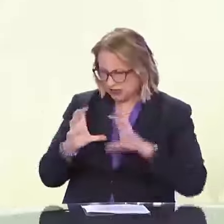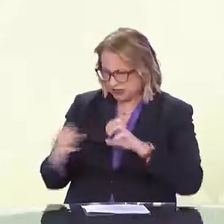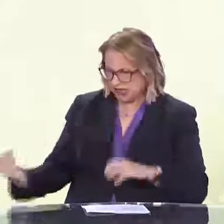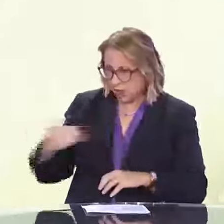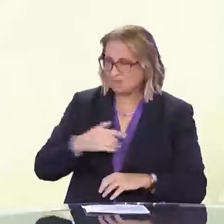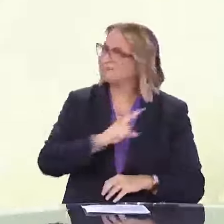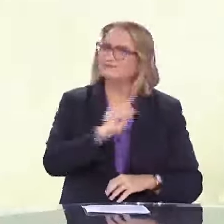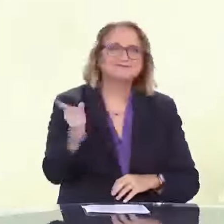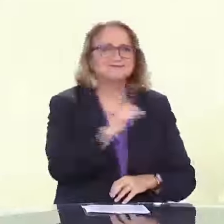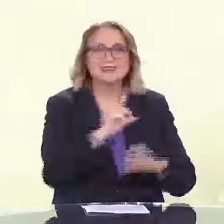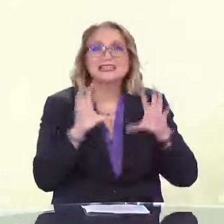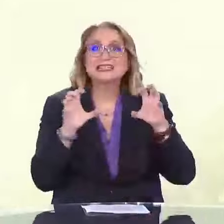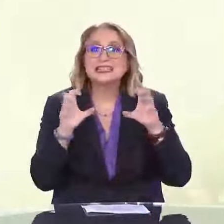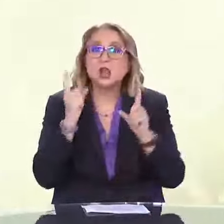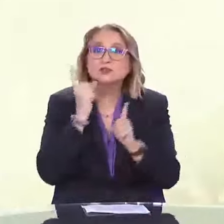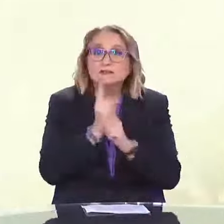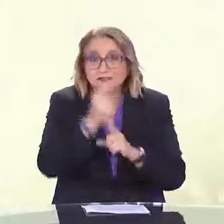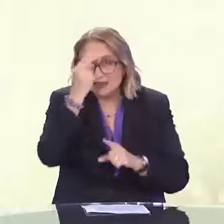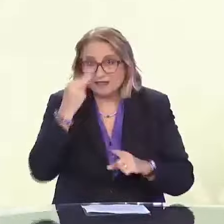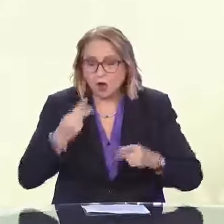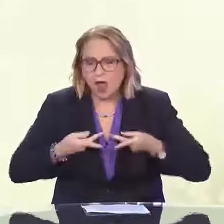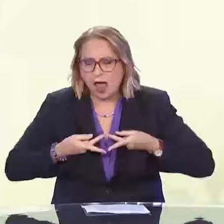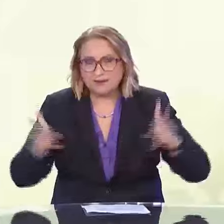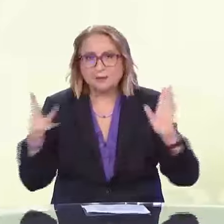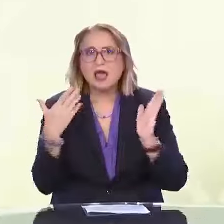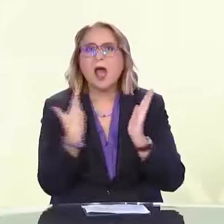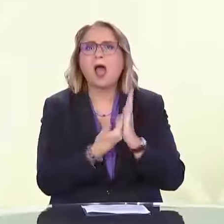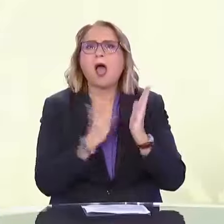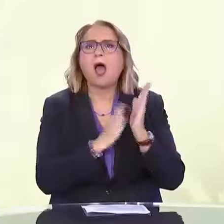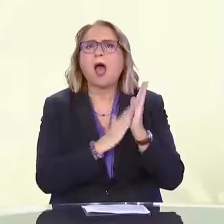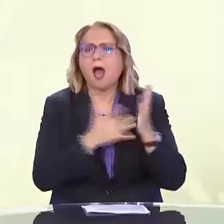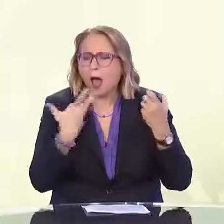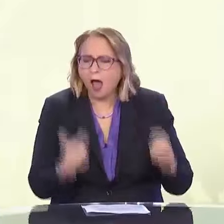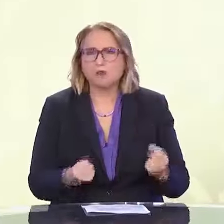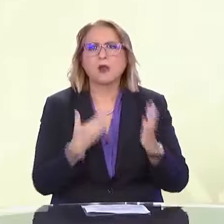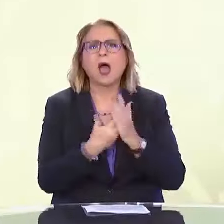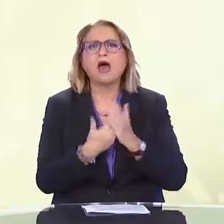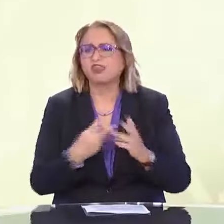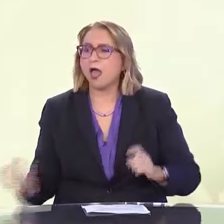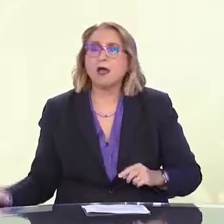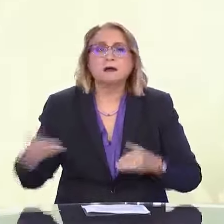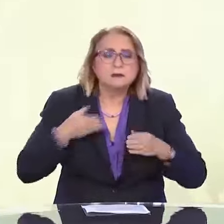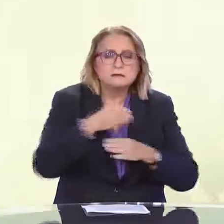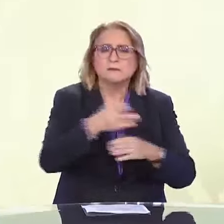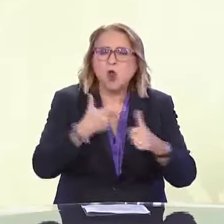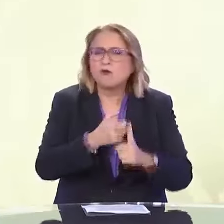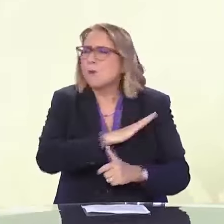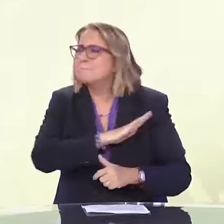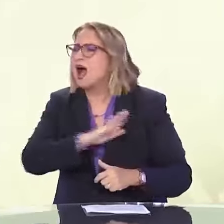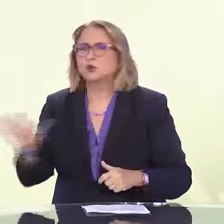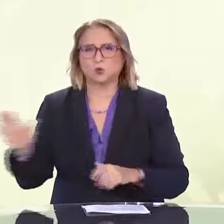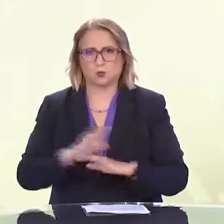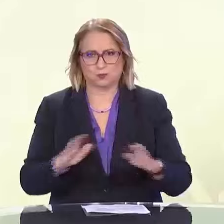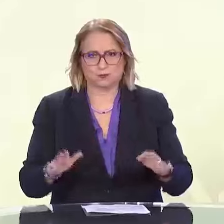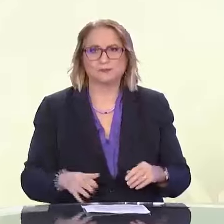Πολύ συχνά νιώθουμε την ανάγκη να βοηθάμε τους ανθρώπους γύρω μας και υπάρχουν πολλοί τρόποι για να το κάνουμε αυτό. Άλλοι λιγότερο και άλλοι περισσότερο